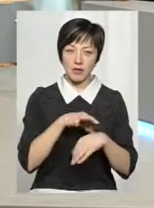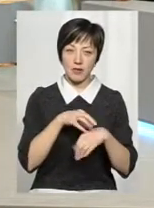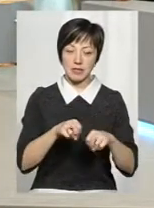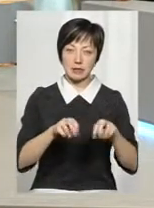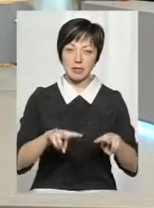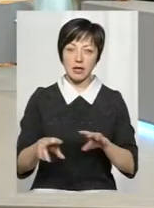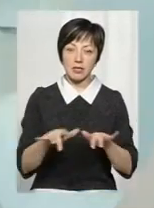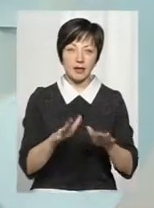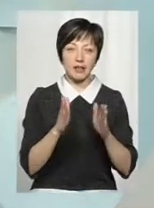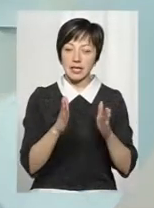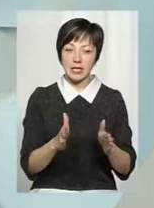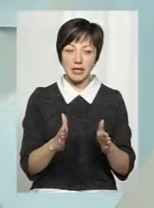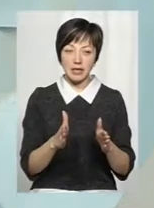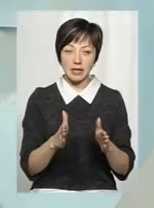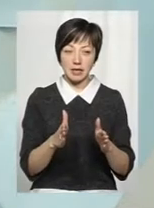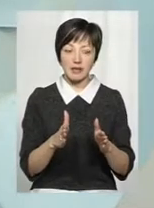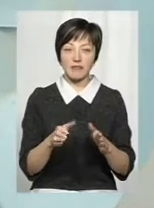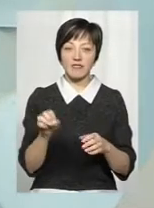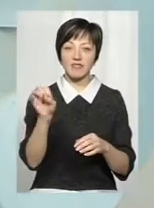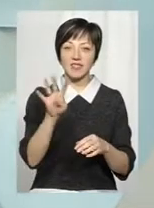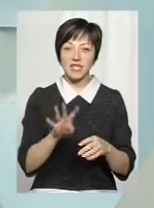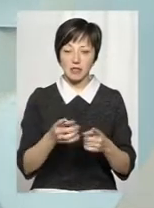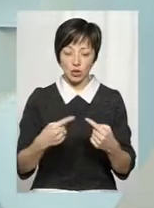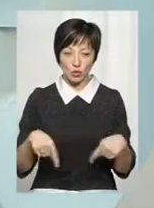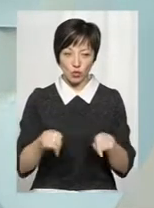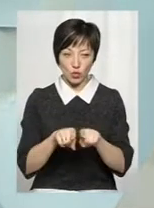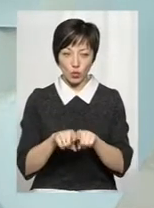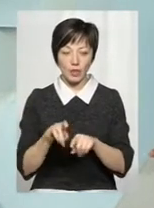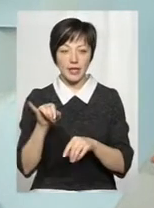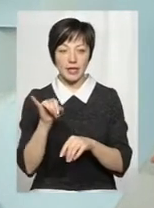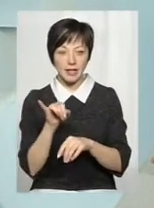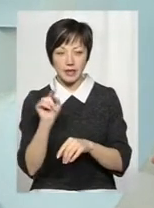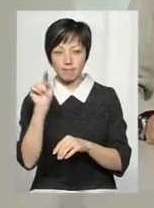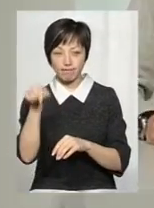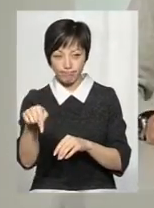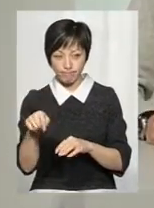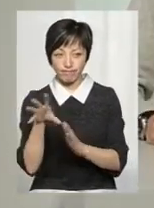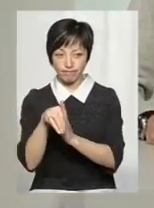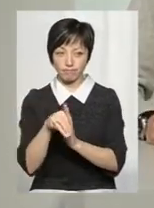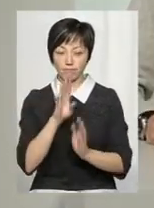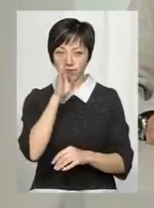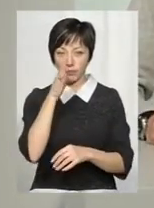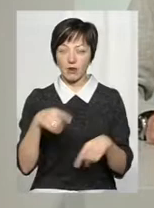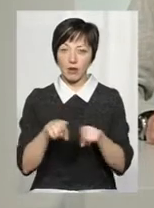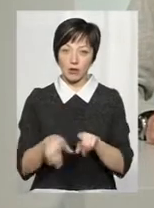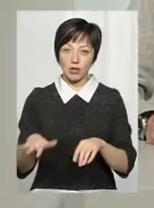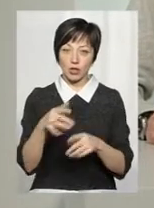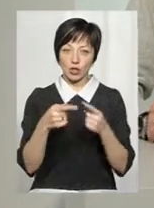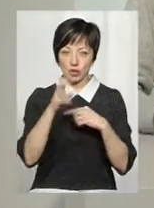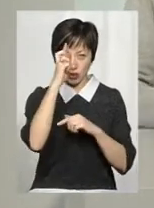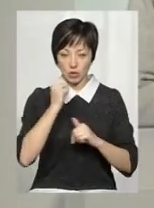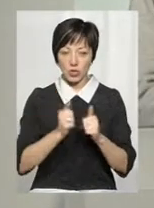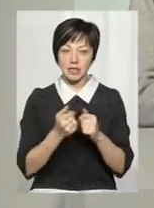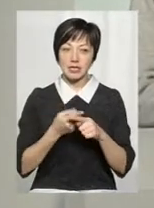спеціальних заходів не тільки в сірій зоні, але й в тилу противника, також на території інших держав.